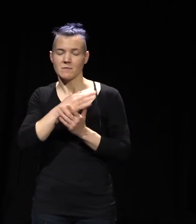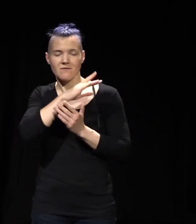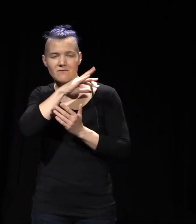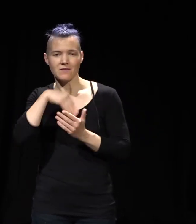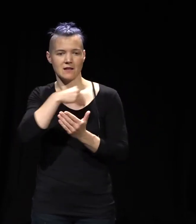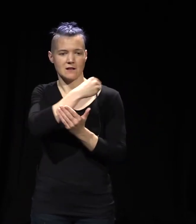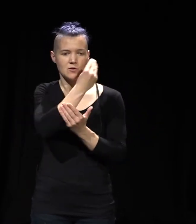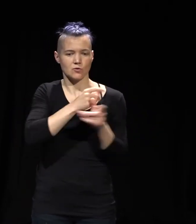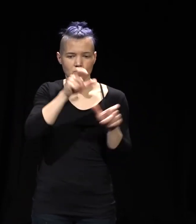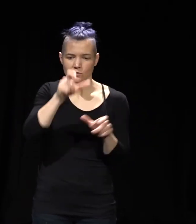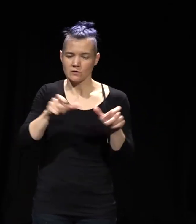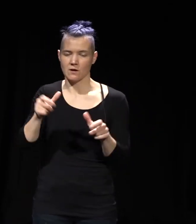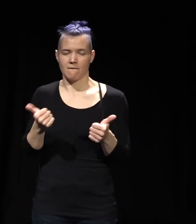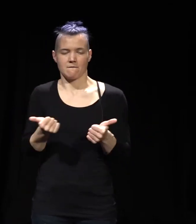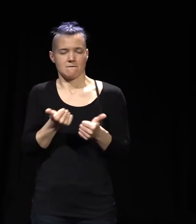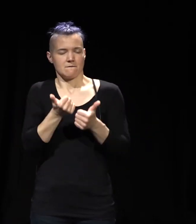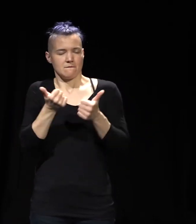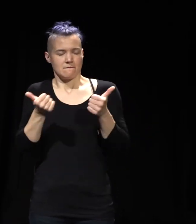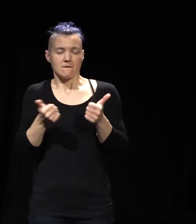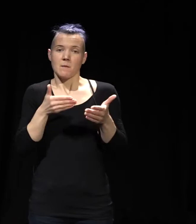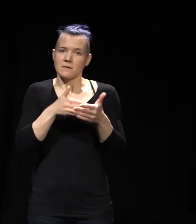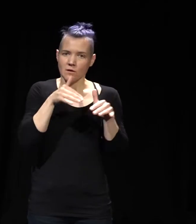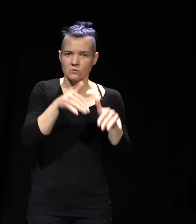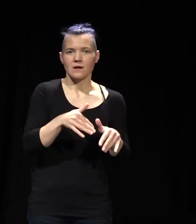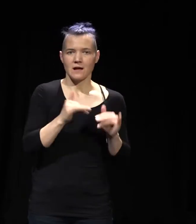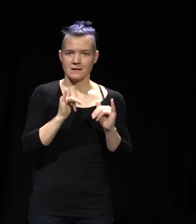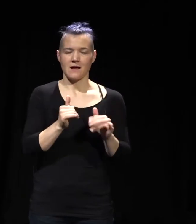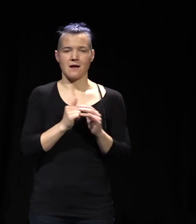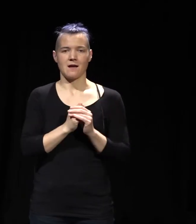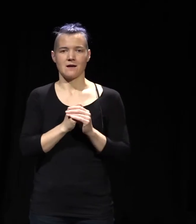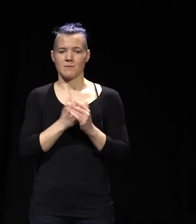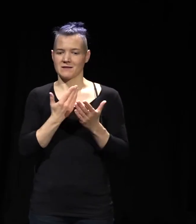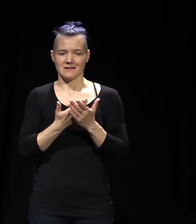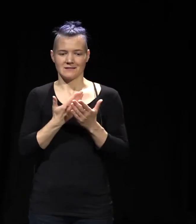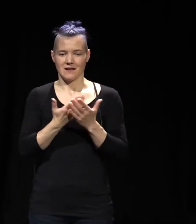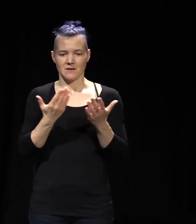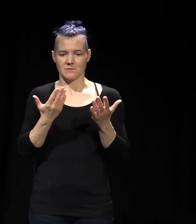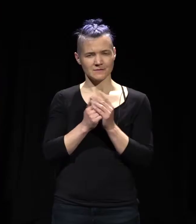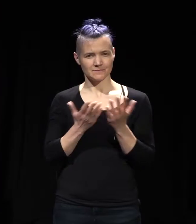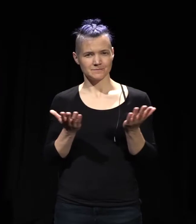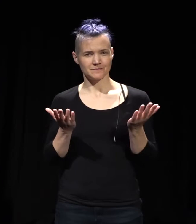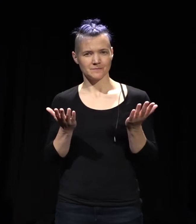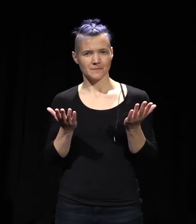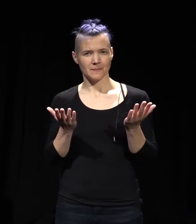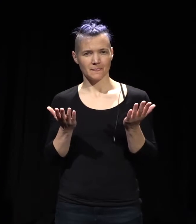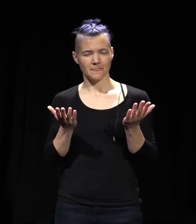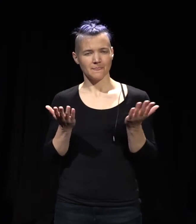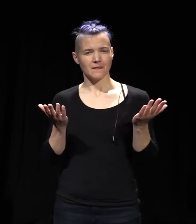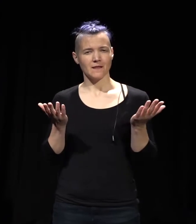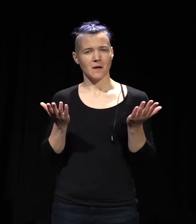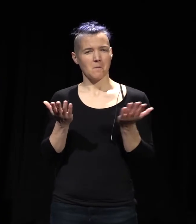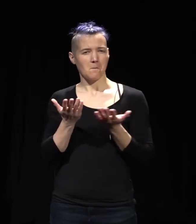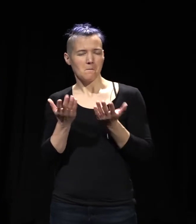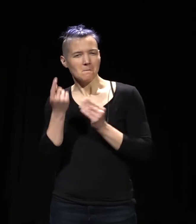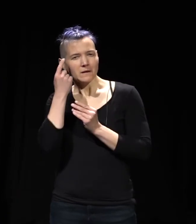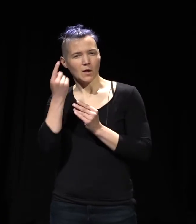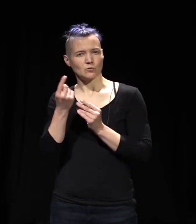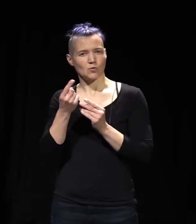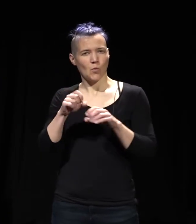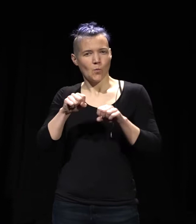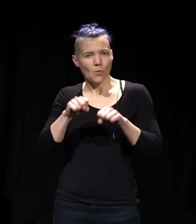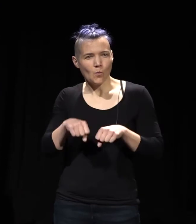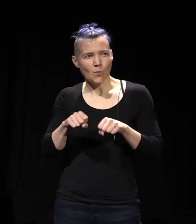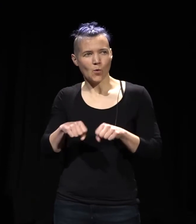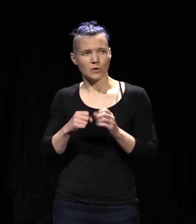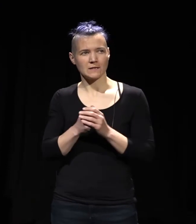Beeinträchtigungen gibt, die wenig oder gar nicht oder nur viel zu punktuell vorkommen. Sehen Sie denn die Möglichkeit, eine ganzheitliche Inklusion